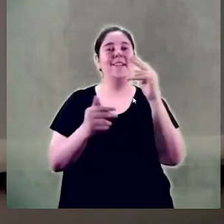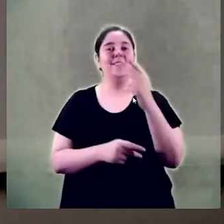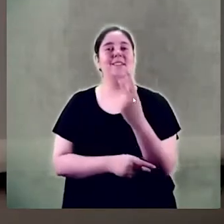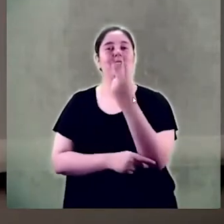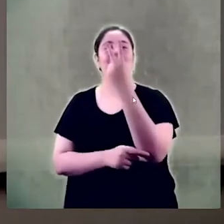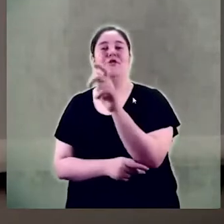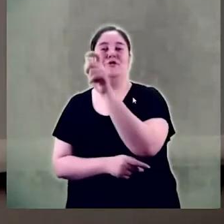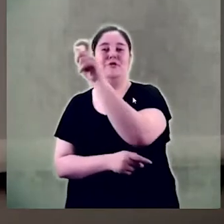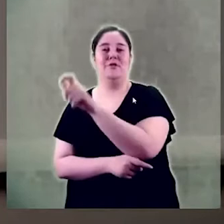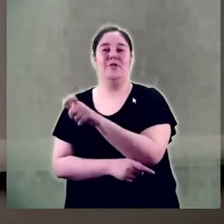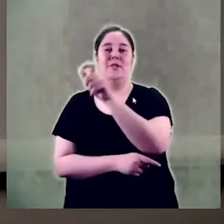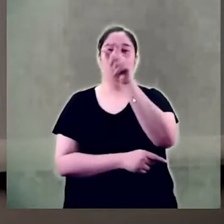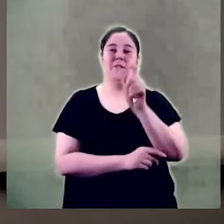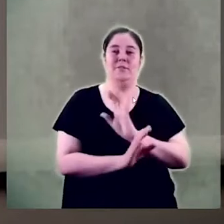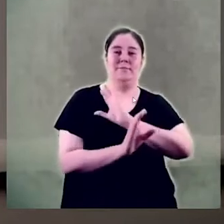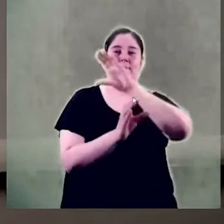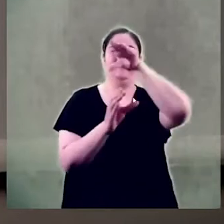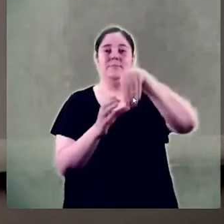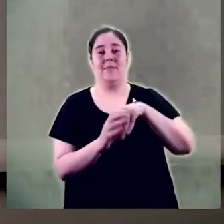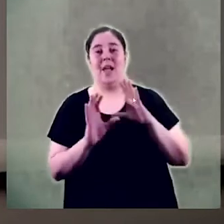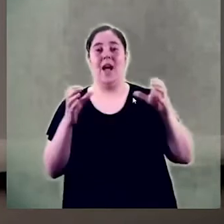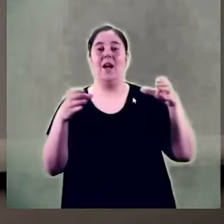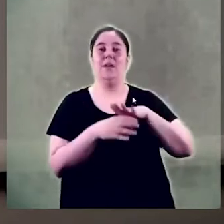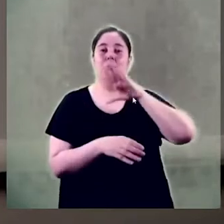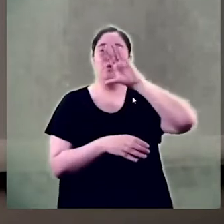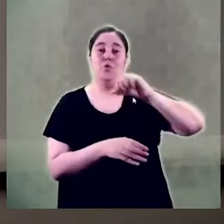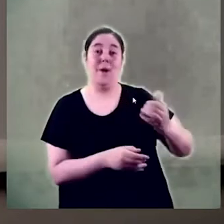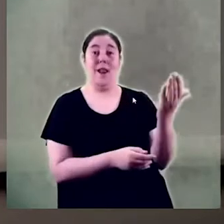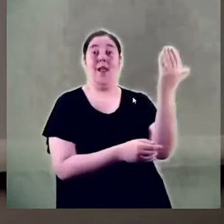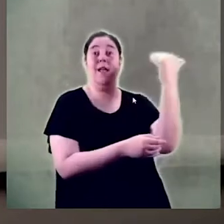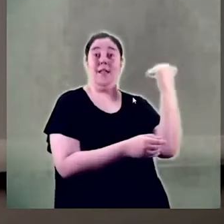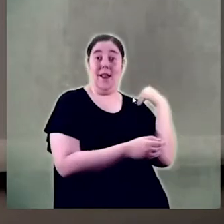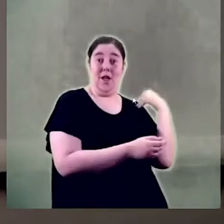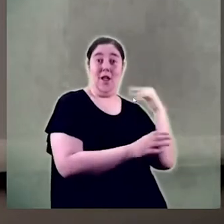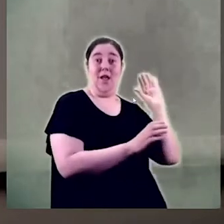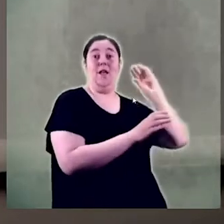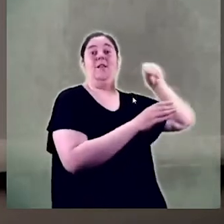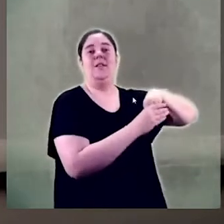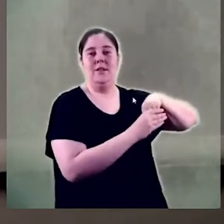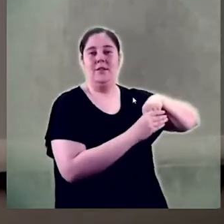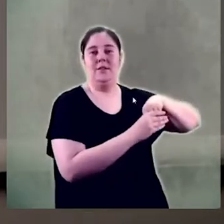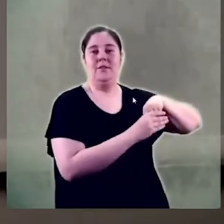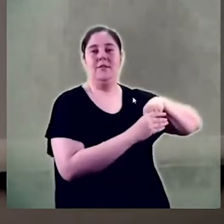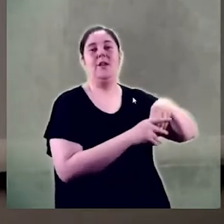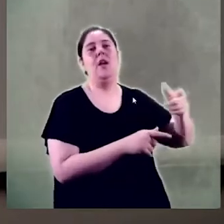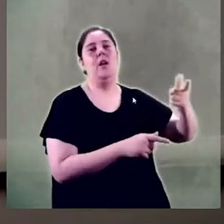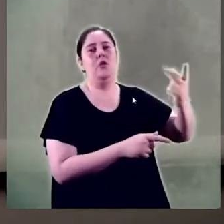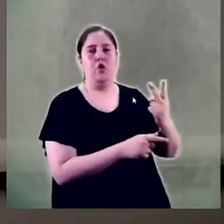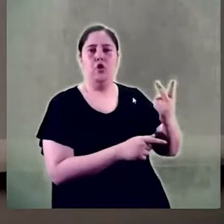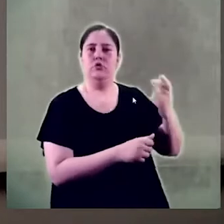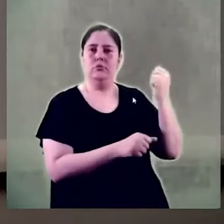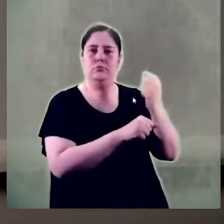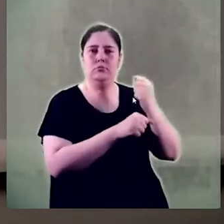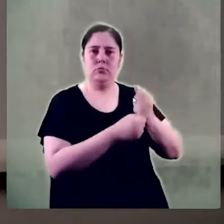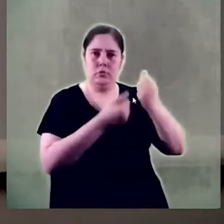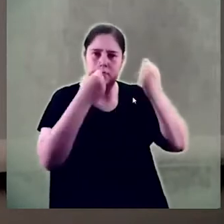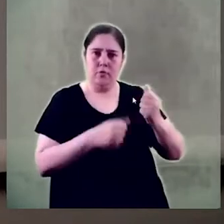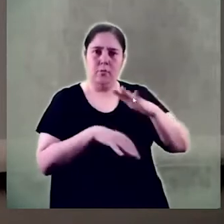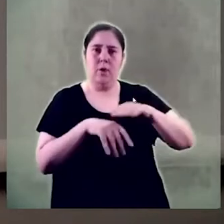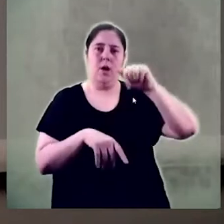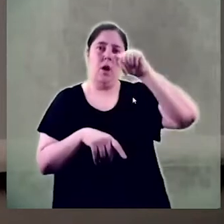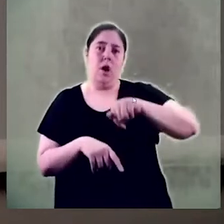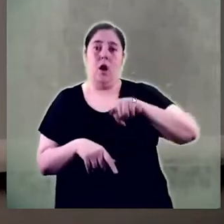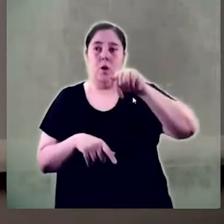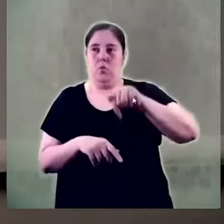membres de l'equip de govern anterior, que també van fer possible que avui estem aquí, en aquest nivell. Em